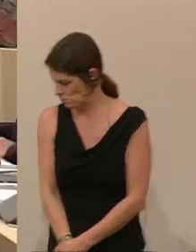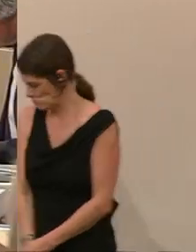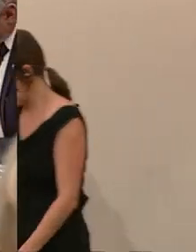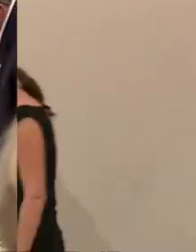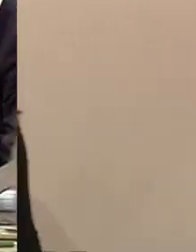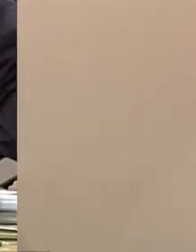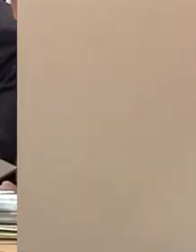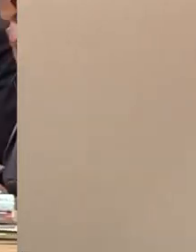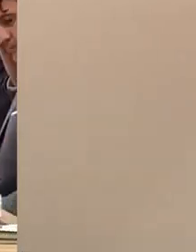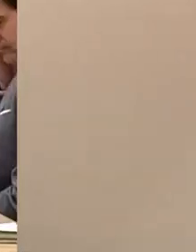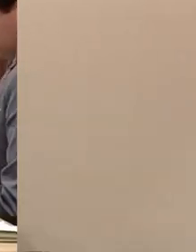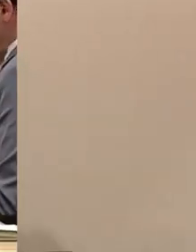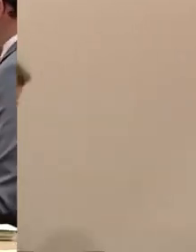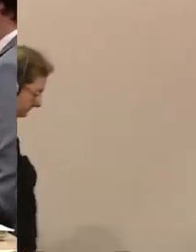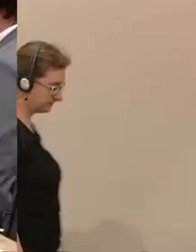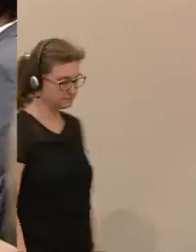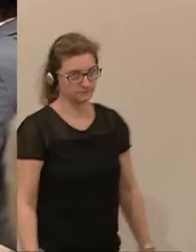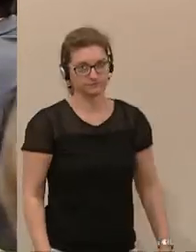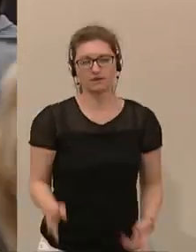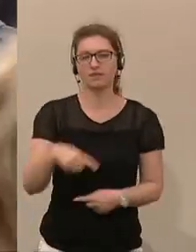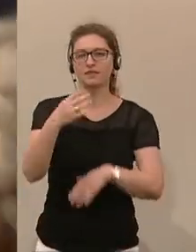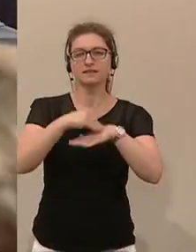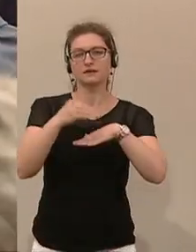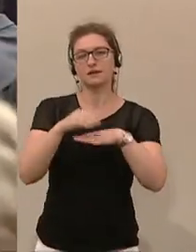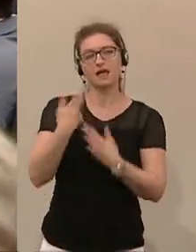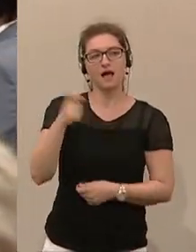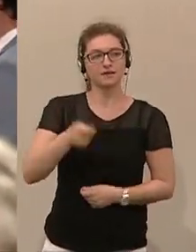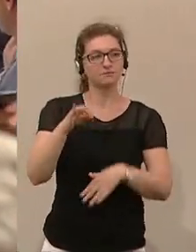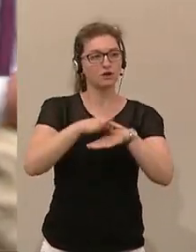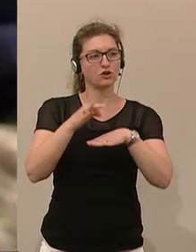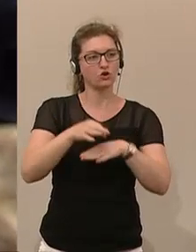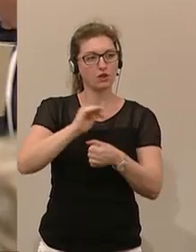Als nächster zu Wort gemeldet Herr Abgeordneter Dr. Peter Pilz.